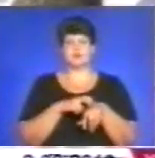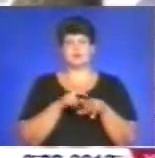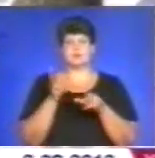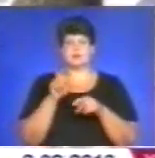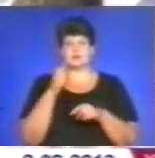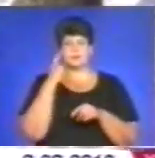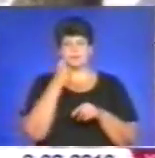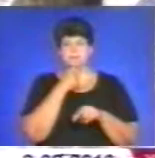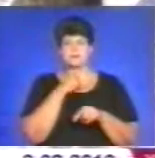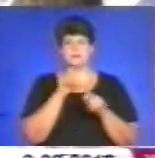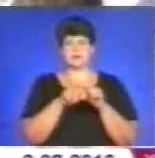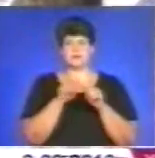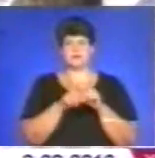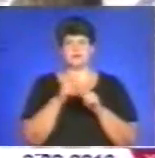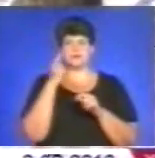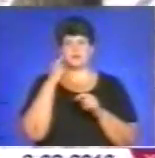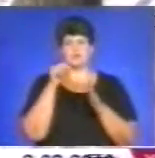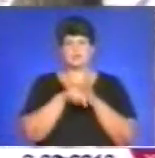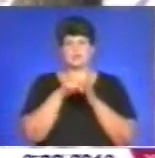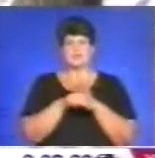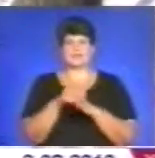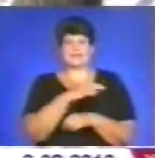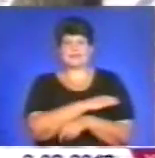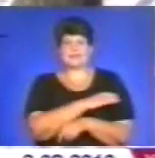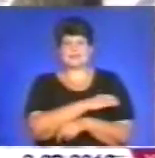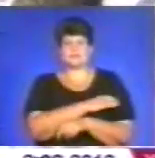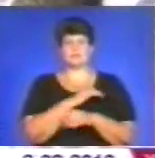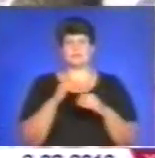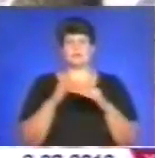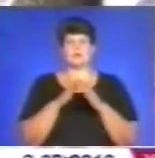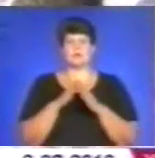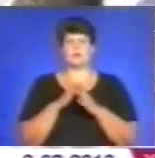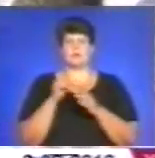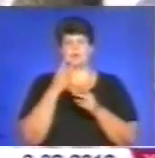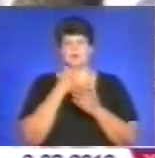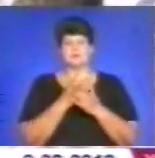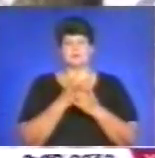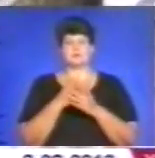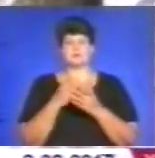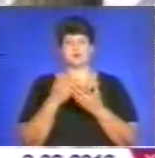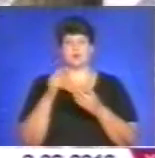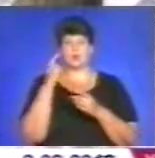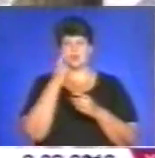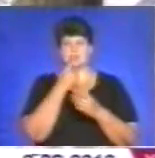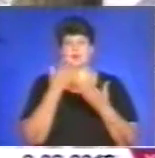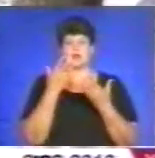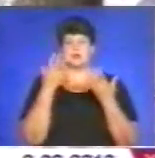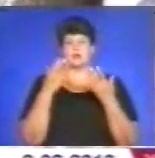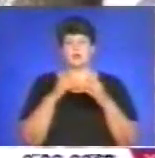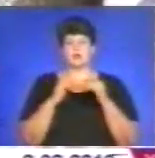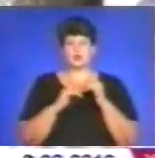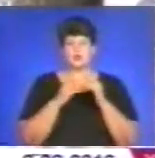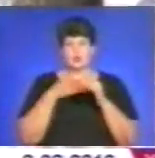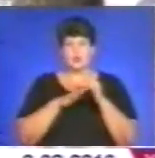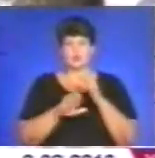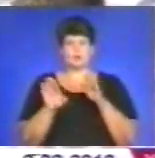-офтальмолога, перевірити внутрішнього очнити, згостроту зору, поле зору. Лікар подивиться очне дно і тоді прекрасно. Тоді вже можна бути спокійним,